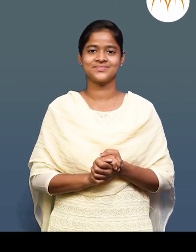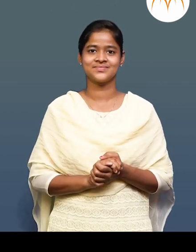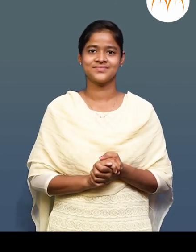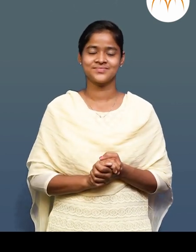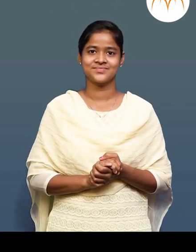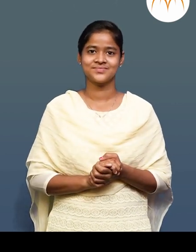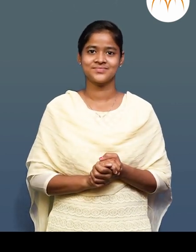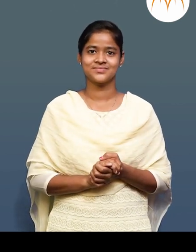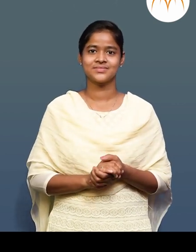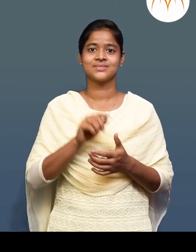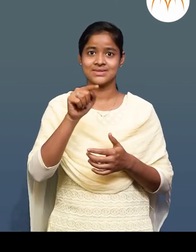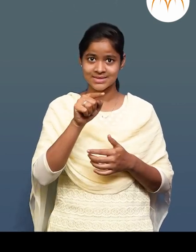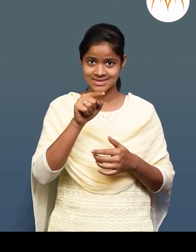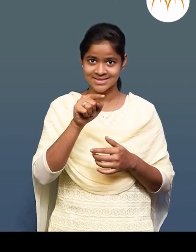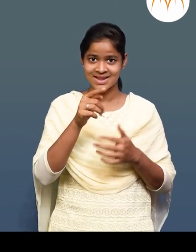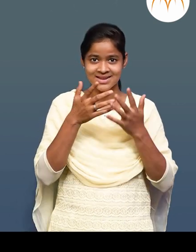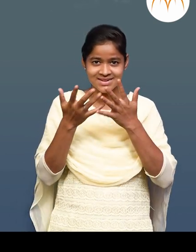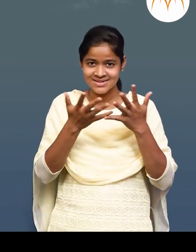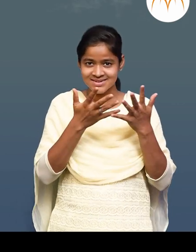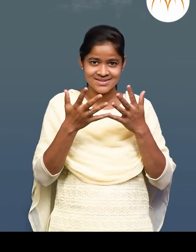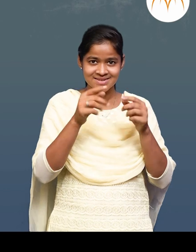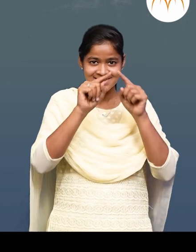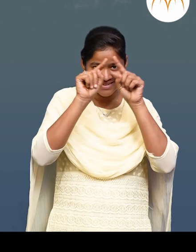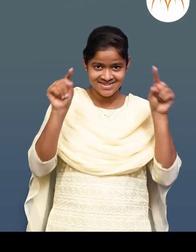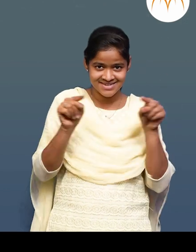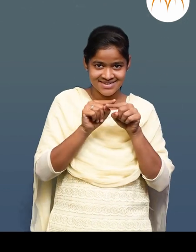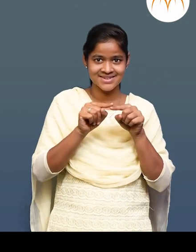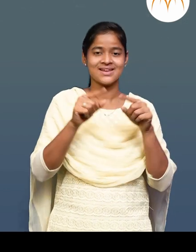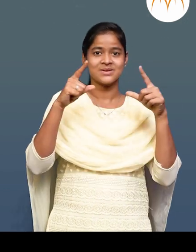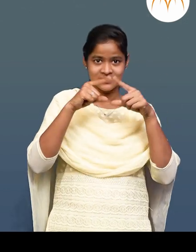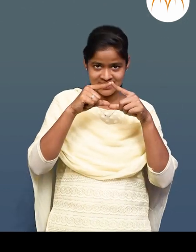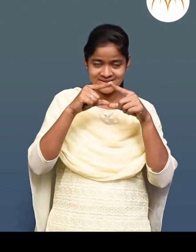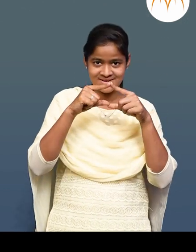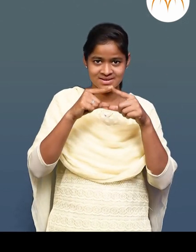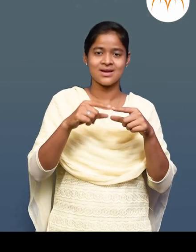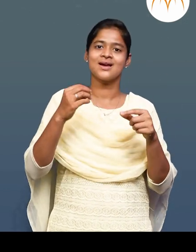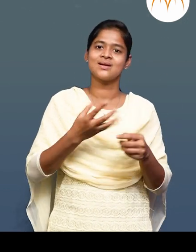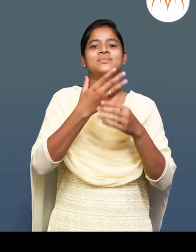आणि त्या पासून चवकोन आणि त्रिकोन बनवा